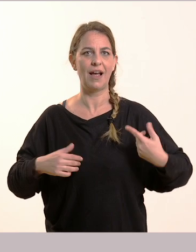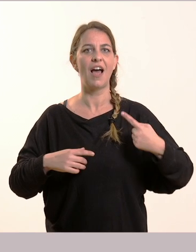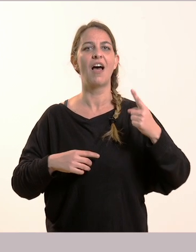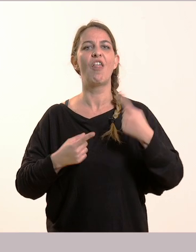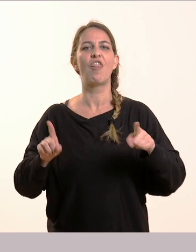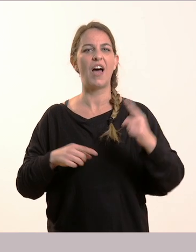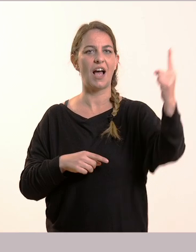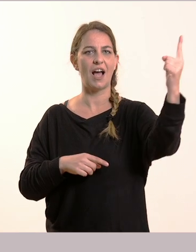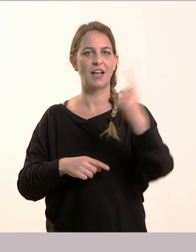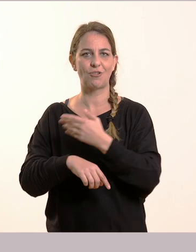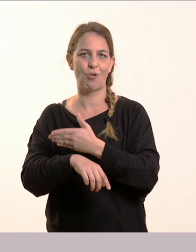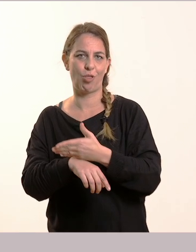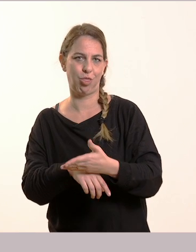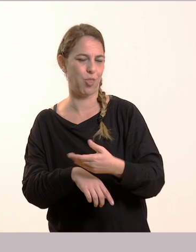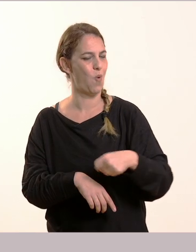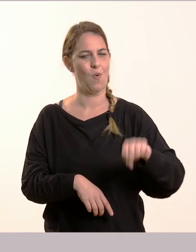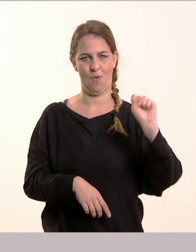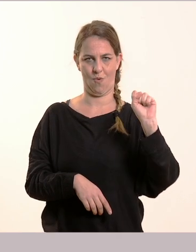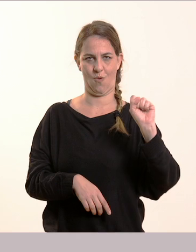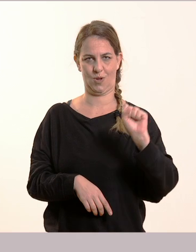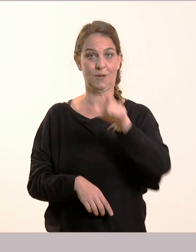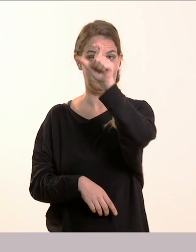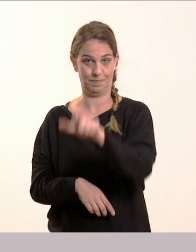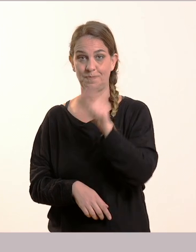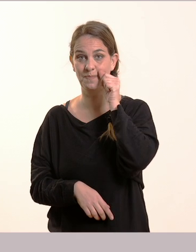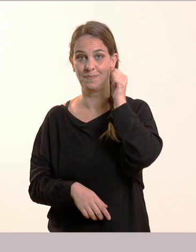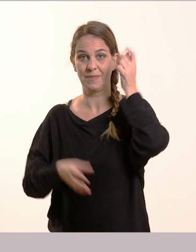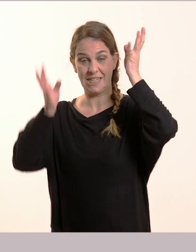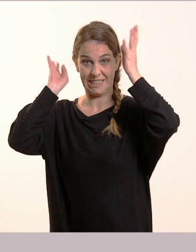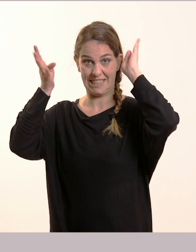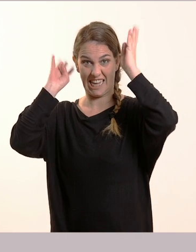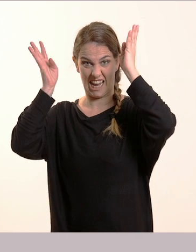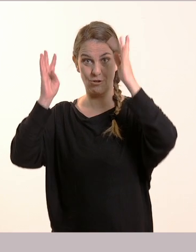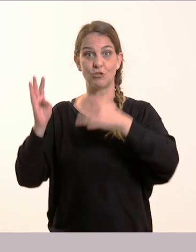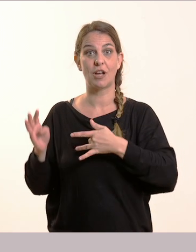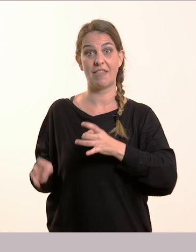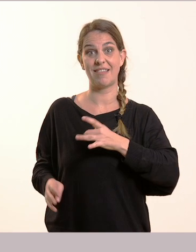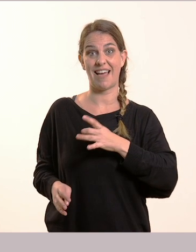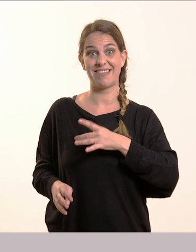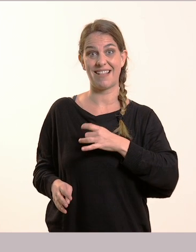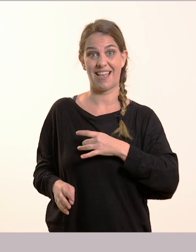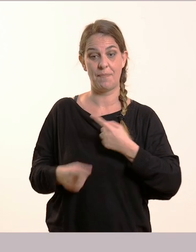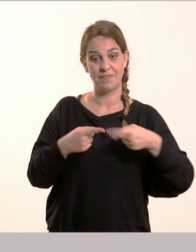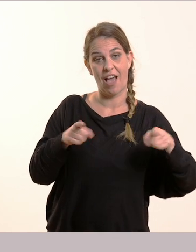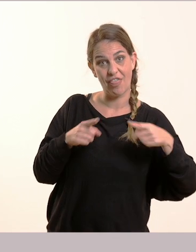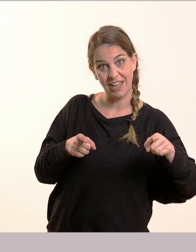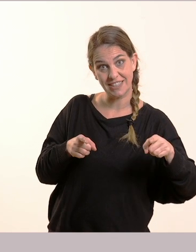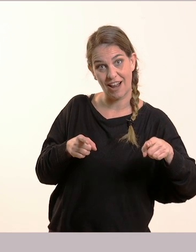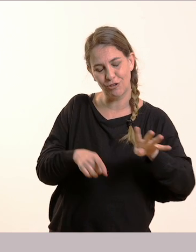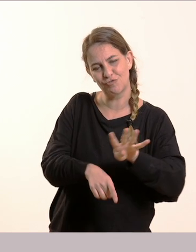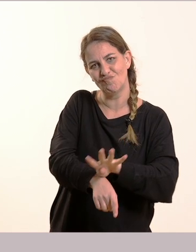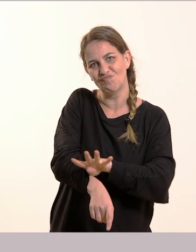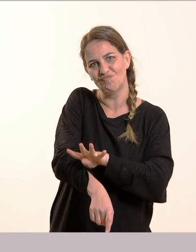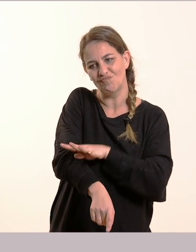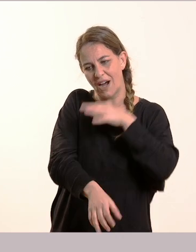καρδιά του Σέργιου χτυπούσε δυνατά. Συγχαρητήρια παιδί μου! Κέρδισε στην υποτροφία του οδείου μας.